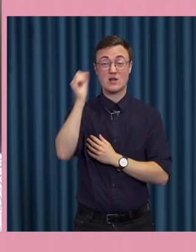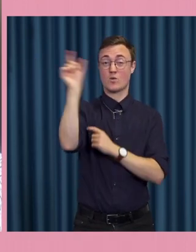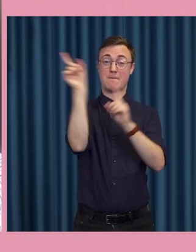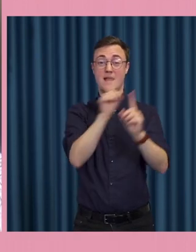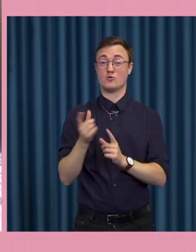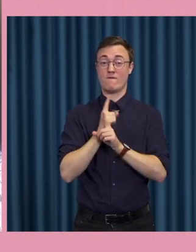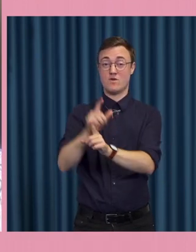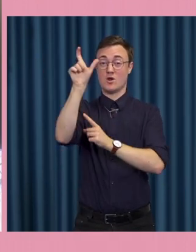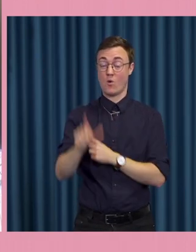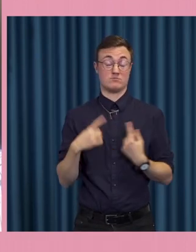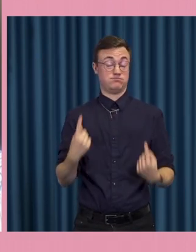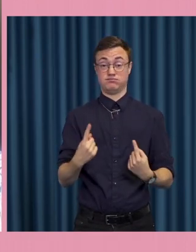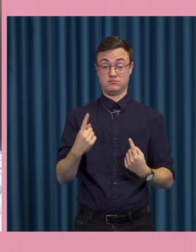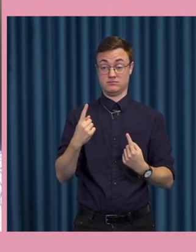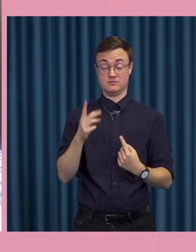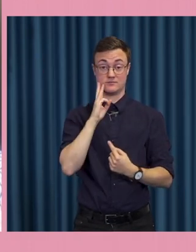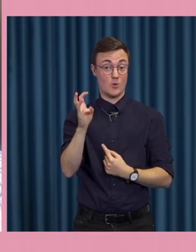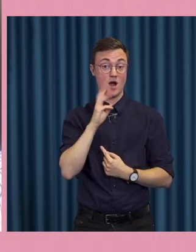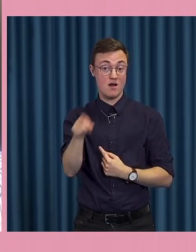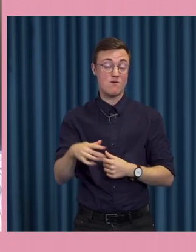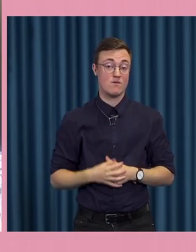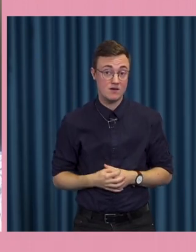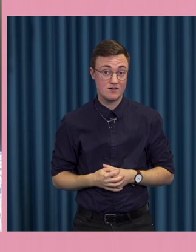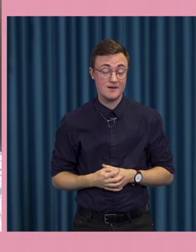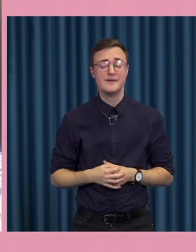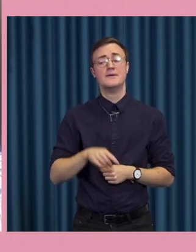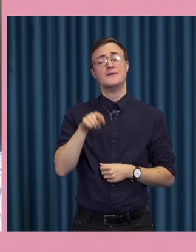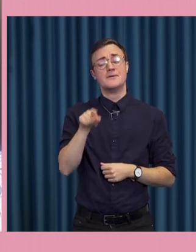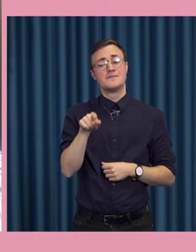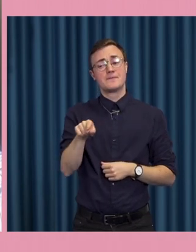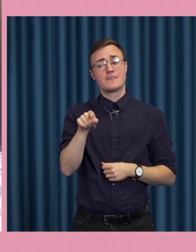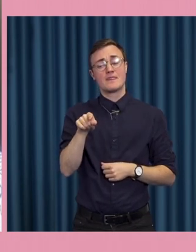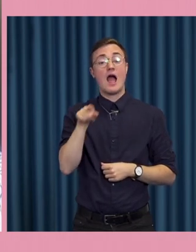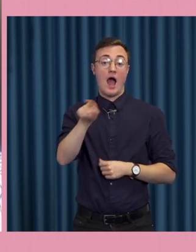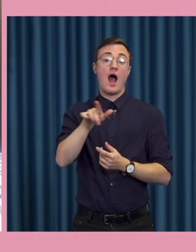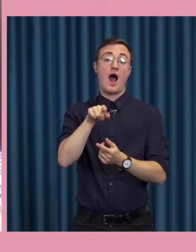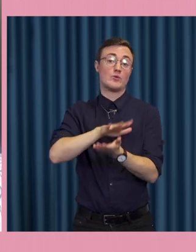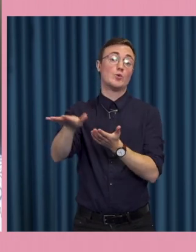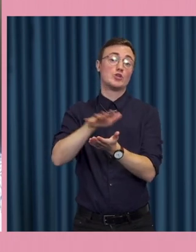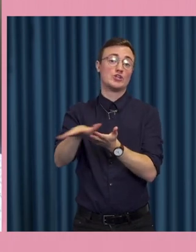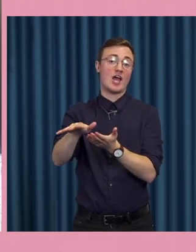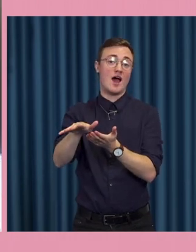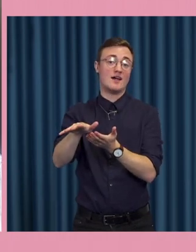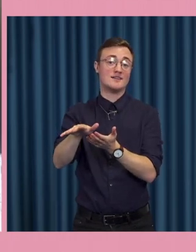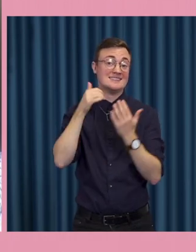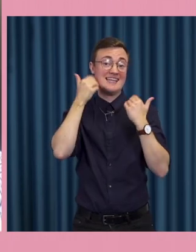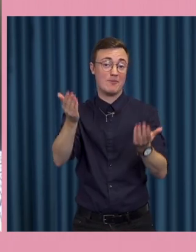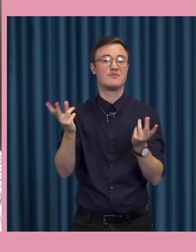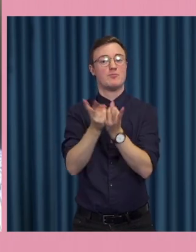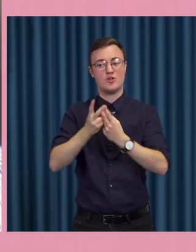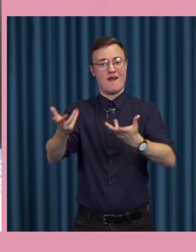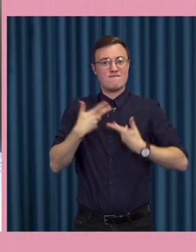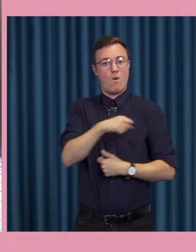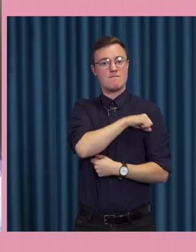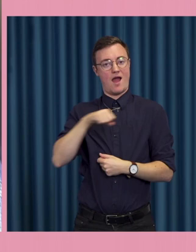det är helt otroligt och det utnyttjar han ju ständigt och det skapar honom en makt